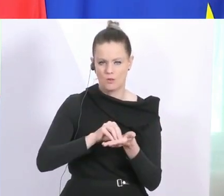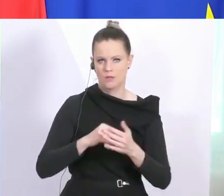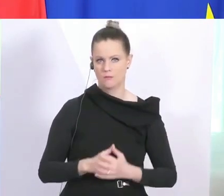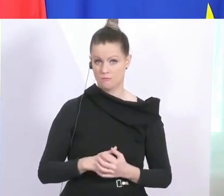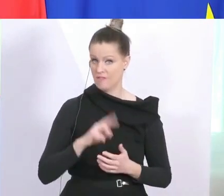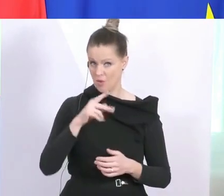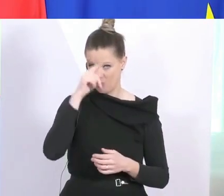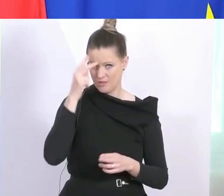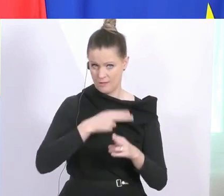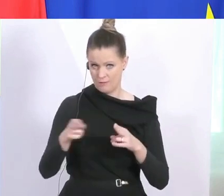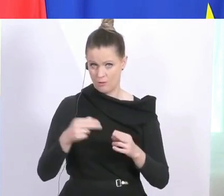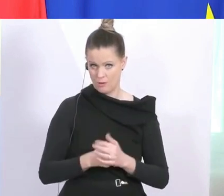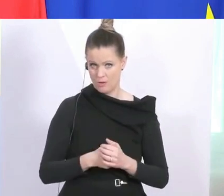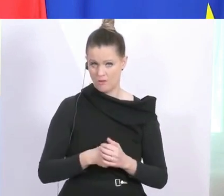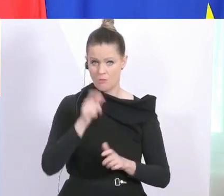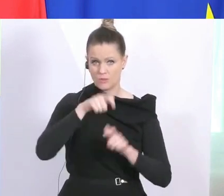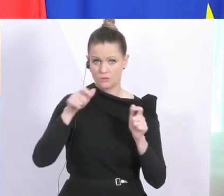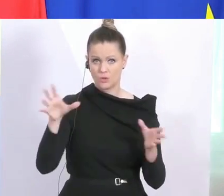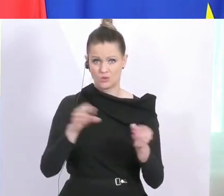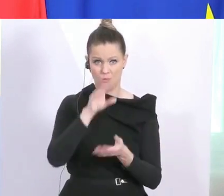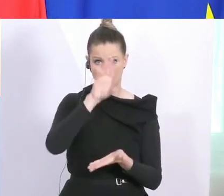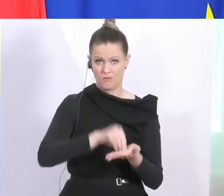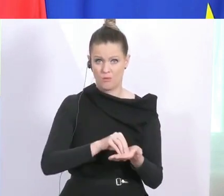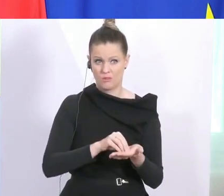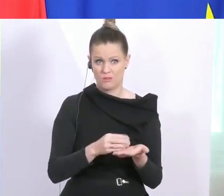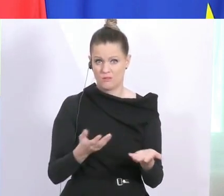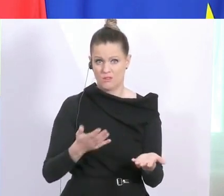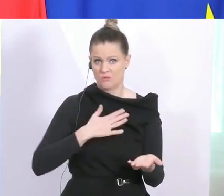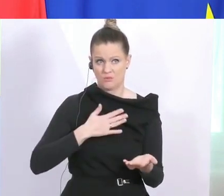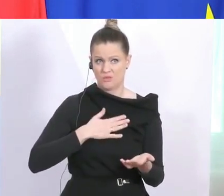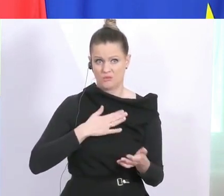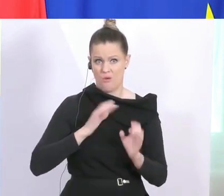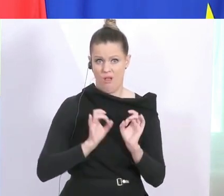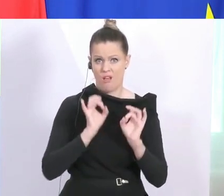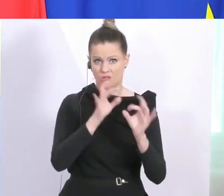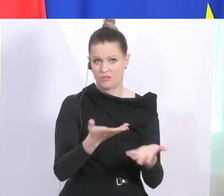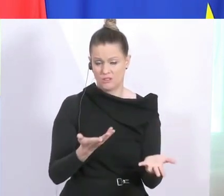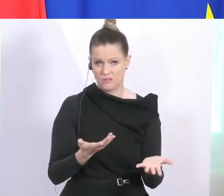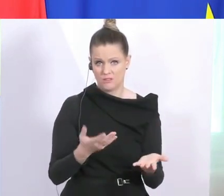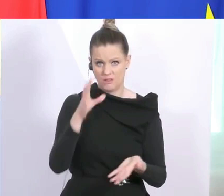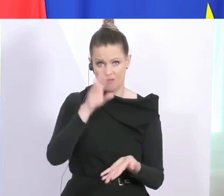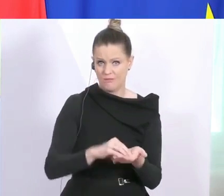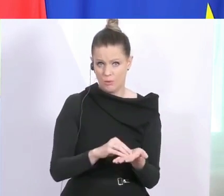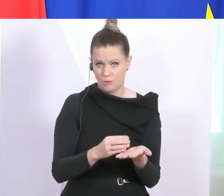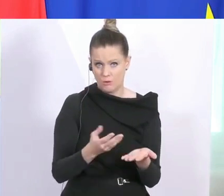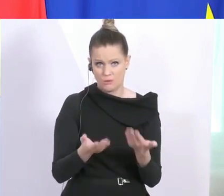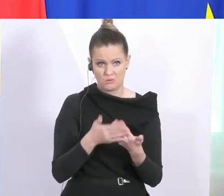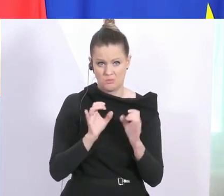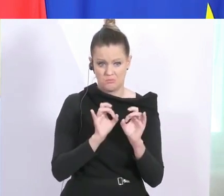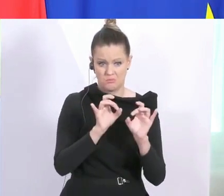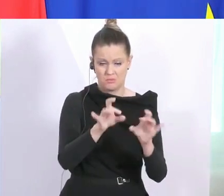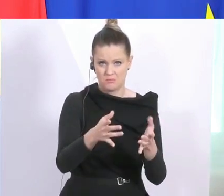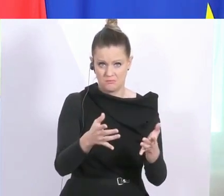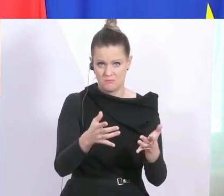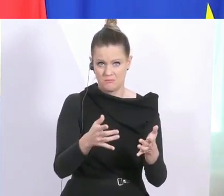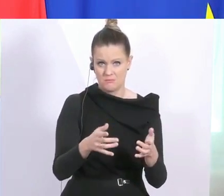macht das Sinn? Weil die Personen, mit denen Sie zusammen wohnen, die stecken Sie ohnehin an. Die stecken Sie in der Wohnung umso mehr an,